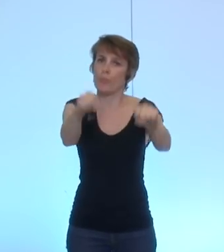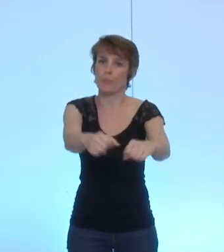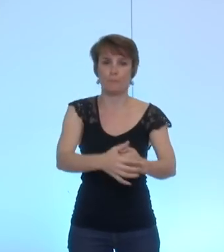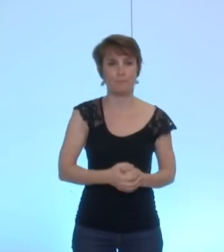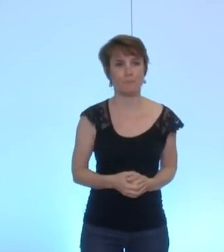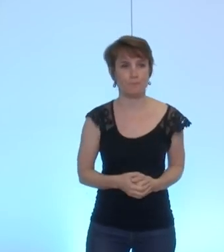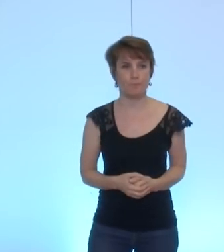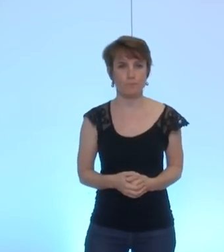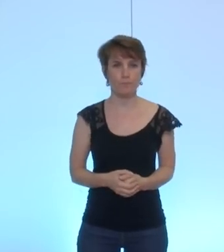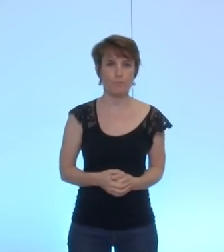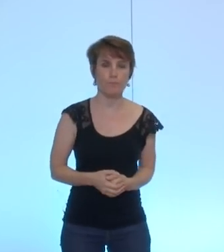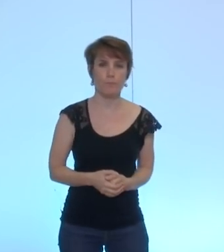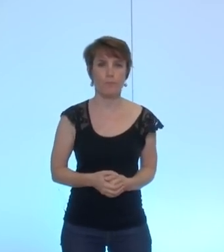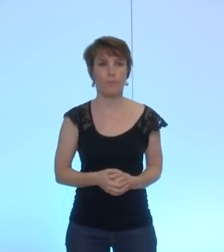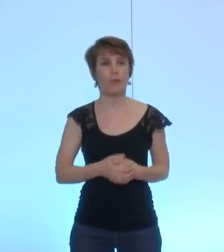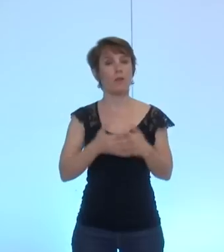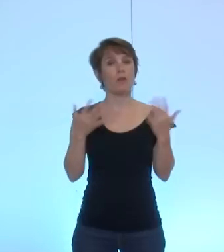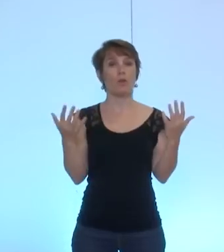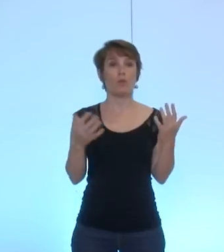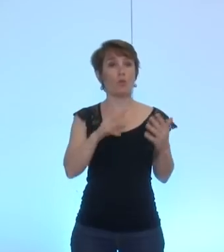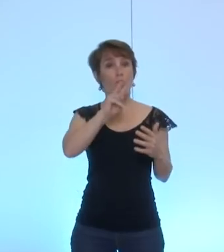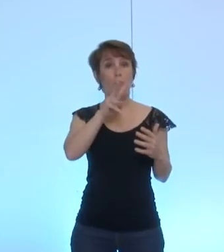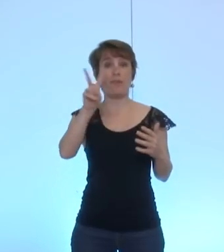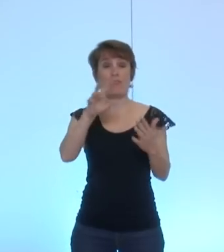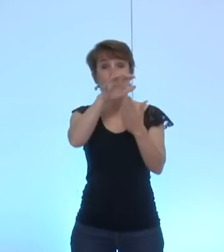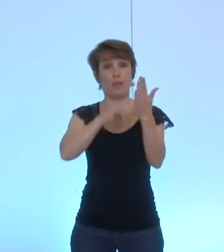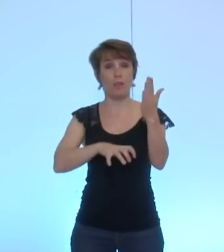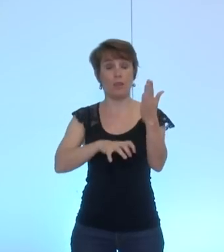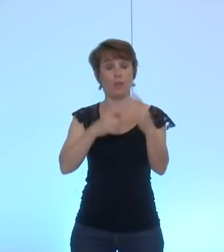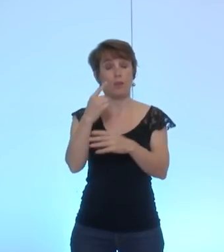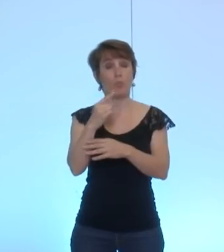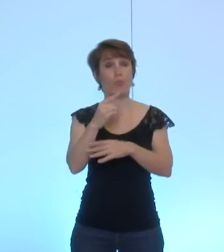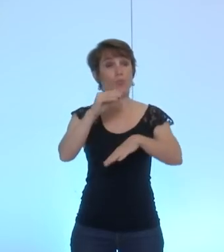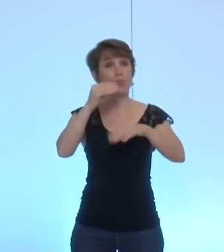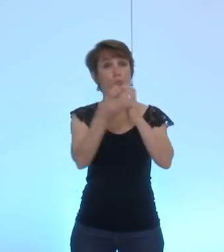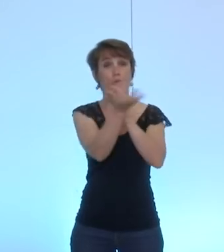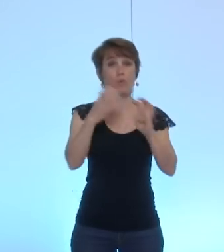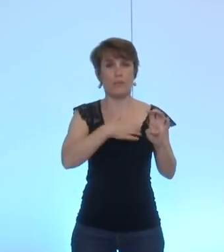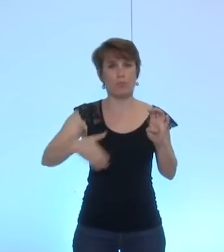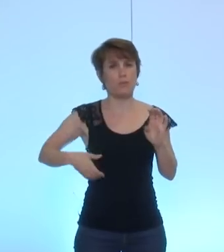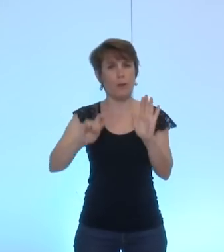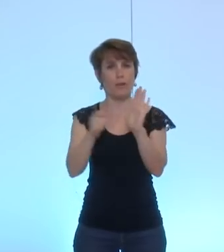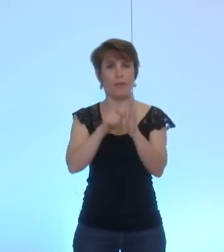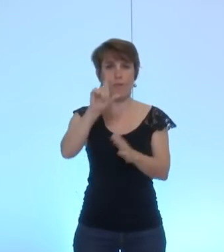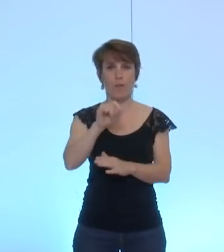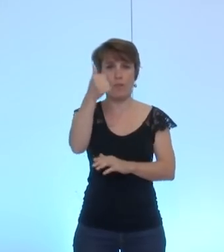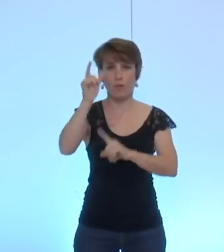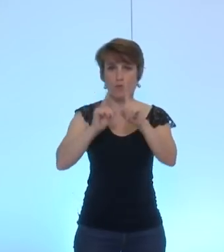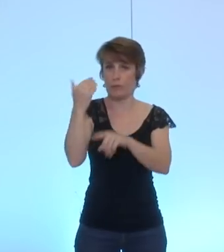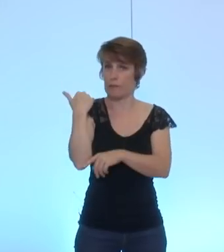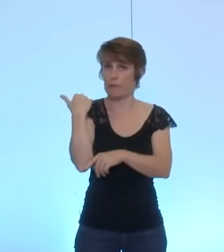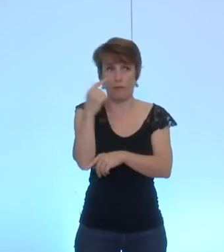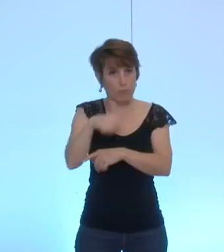L'approbation, donc, procès verbal. Je considère que ce procès verbal du conseil du 21 juillet est approuvé.